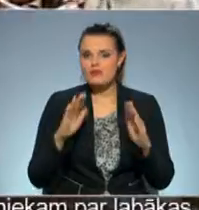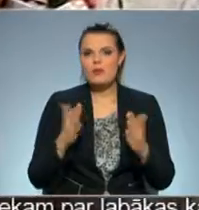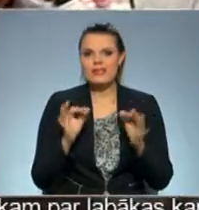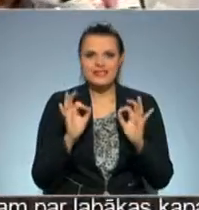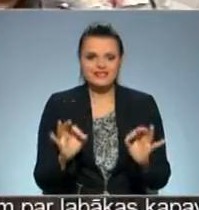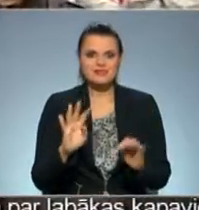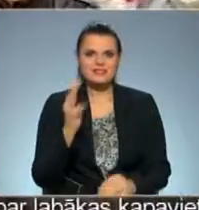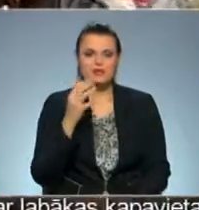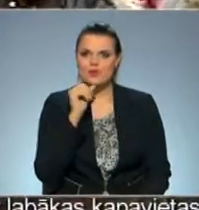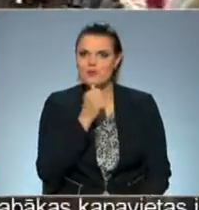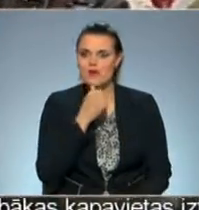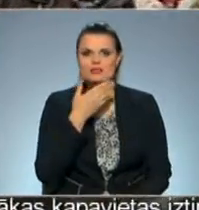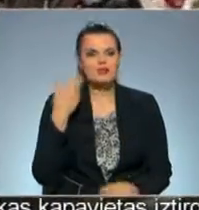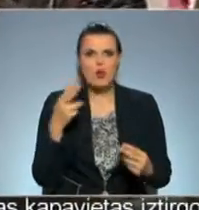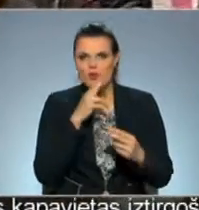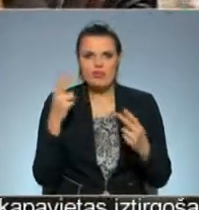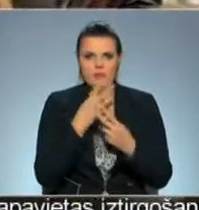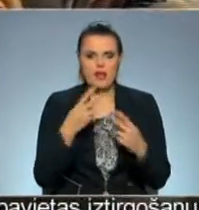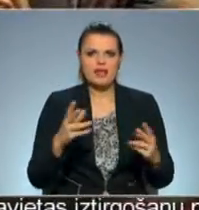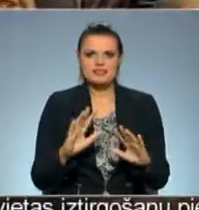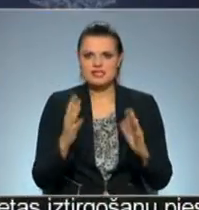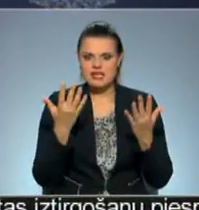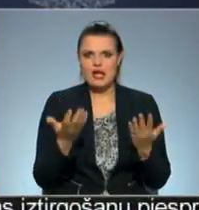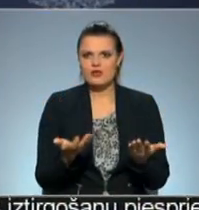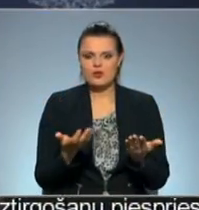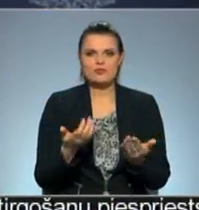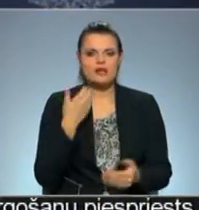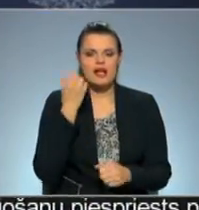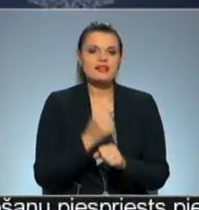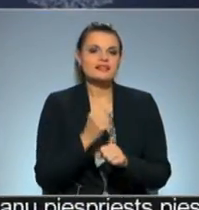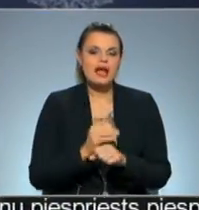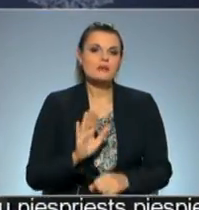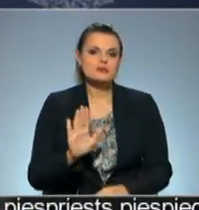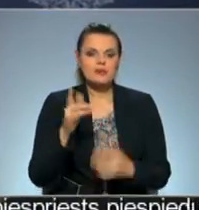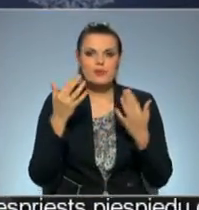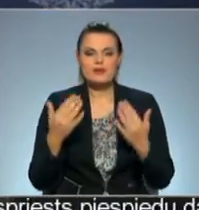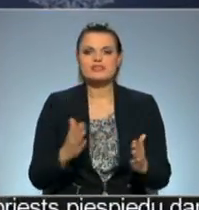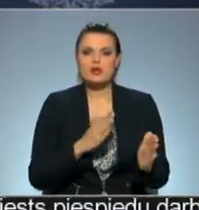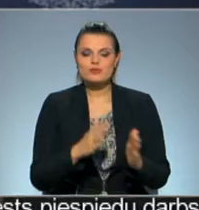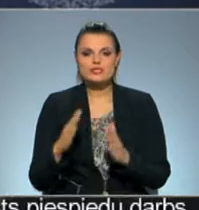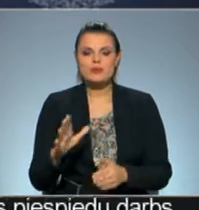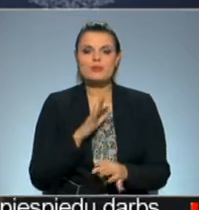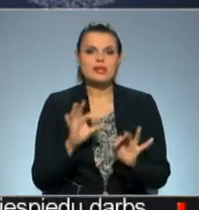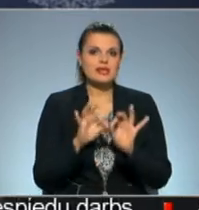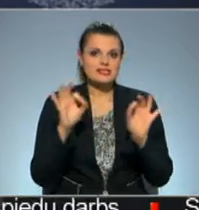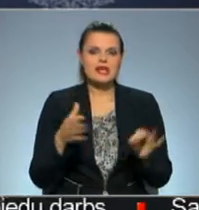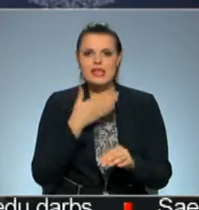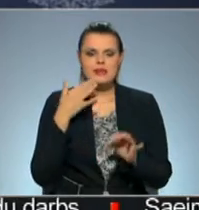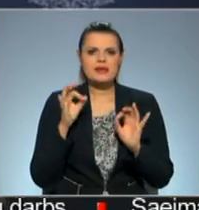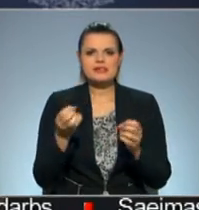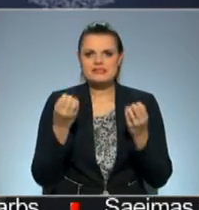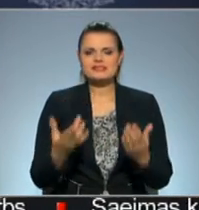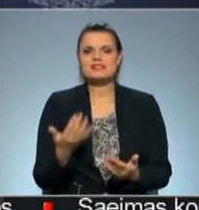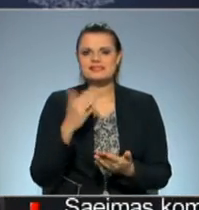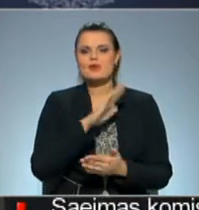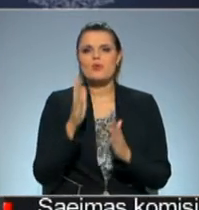īstenībā ceturtais majas nav neparedzēts gadījums. Kad darbs pie pasākuma sagatošanas tika uzsāks, nebija īsti skaidrs,